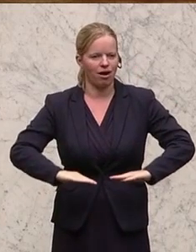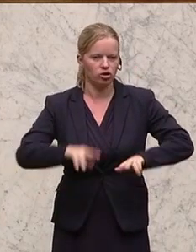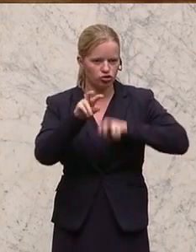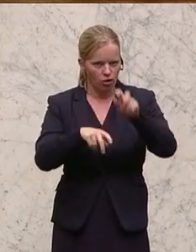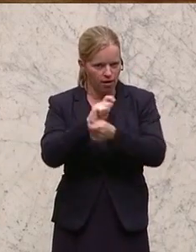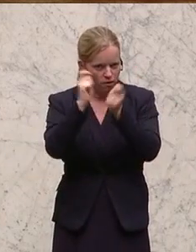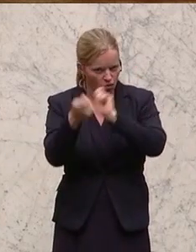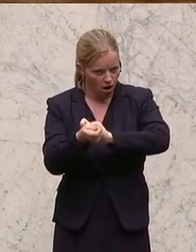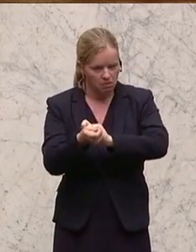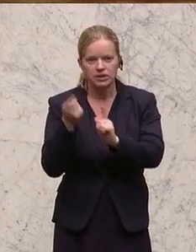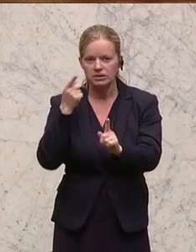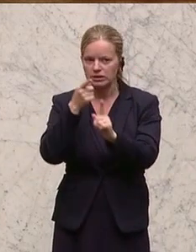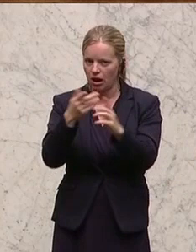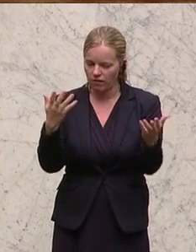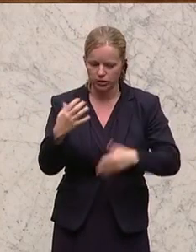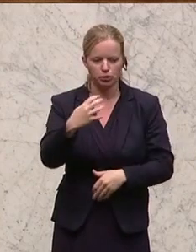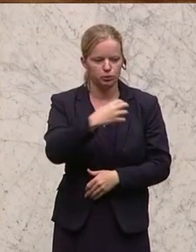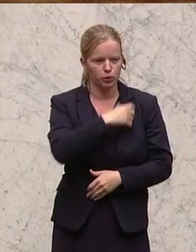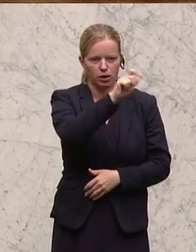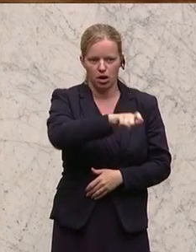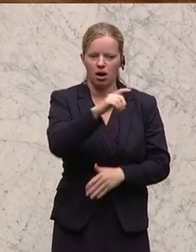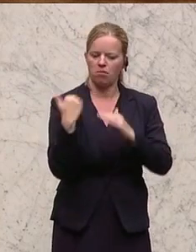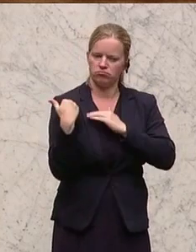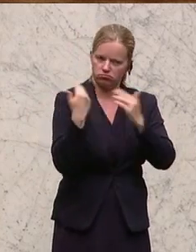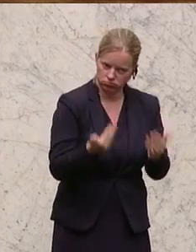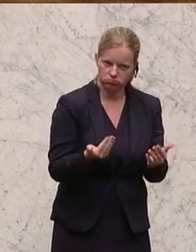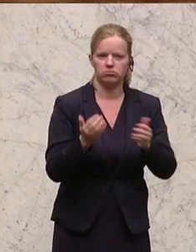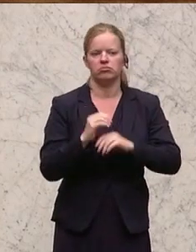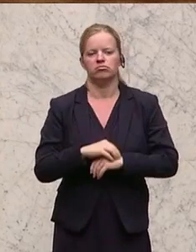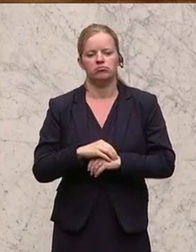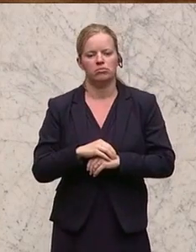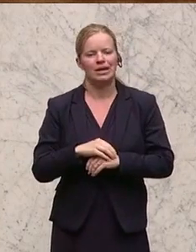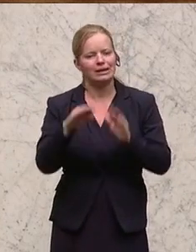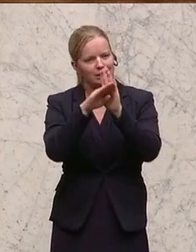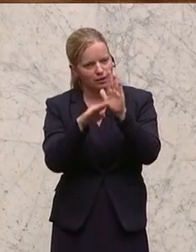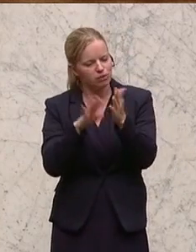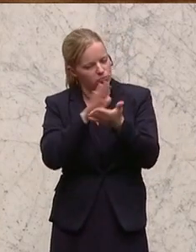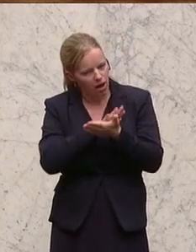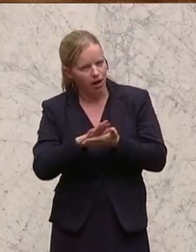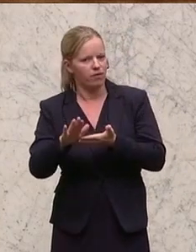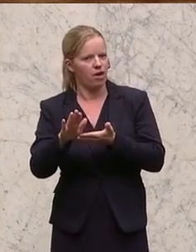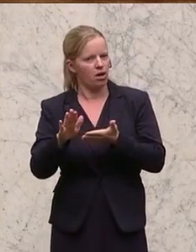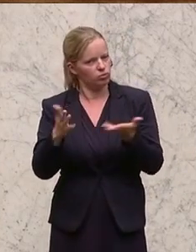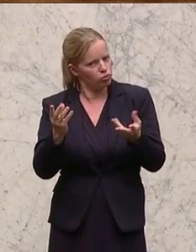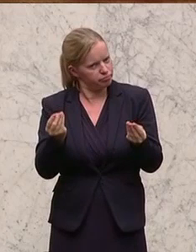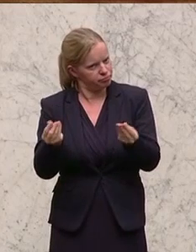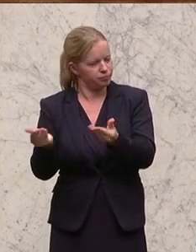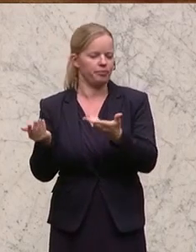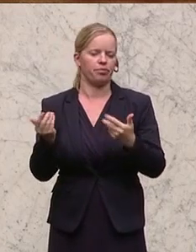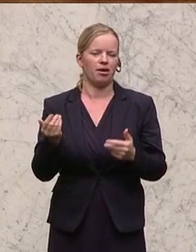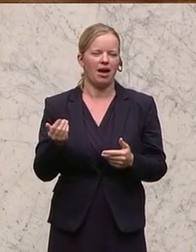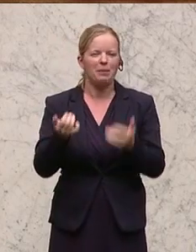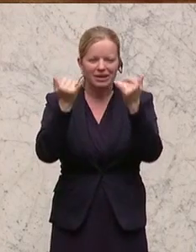werden, Verwaltung verschlankt und Gesetze einfacher gestaltet. Ich werde jetzt nur ein ganz konkretes Beispiel bringen, um Ihnen zu zeigen,